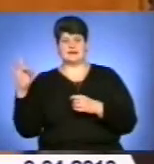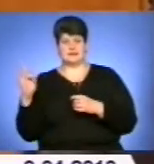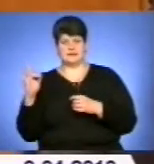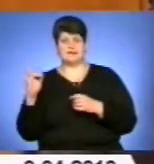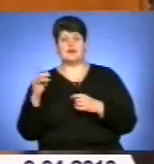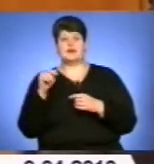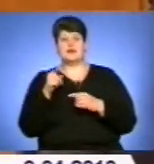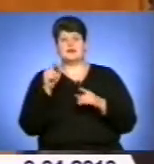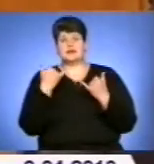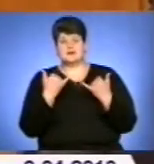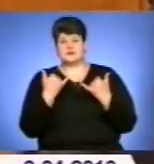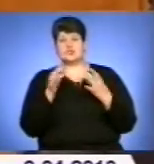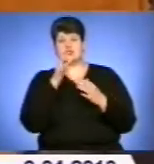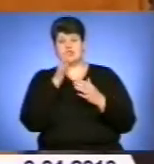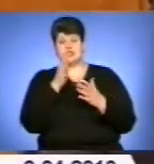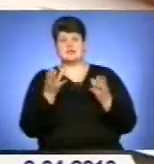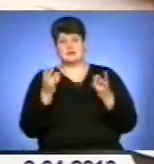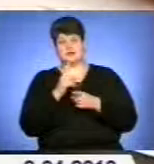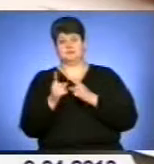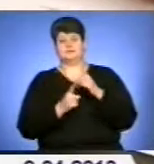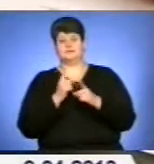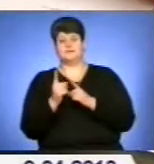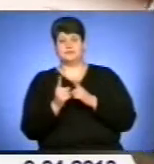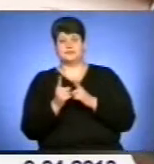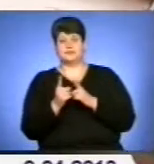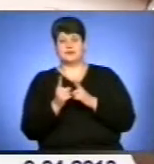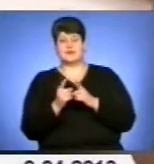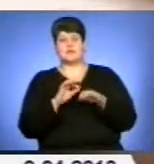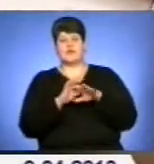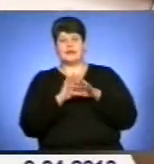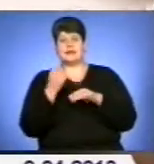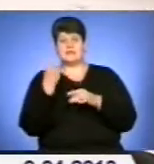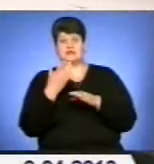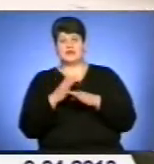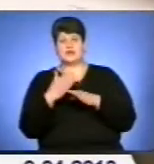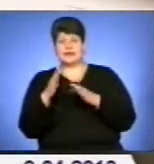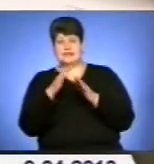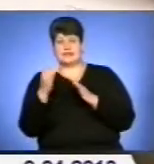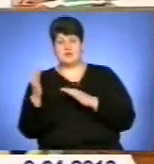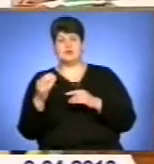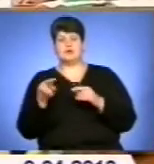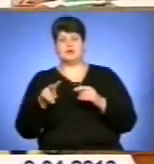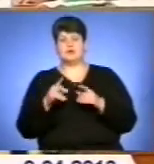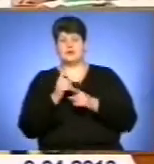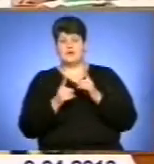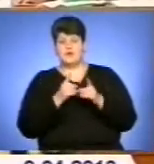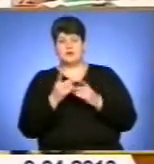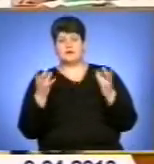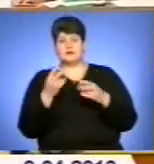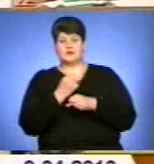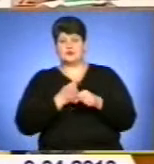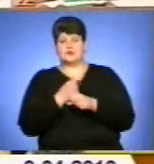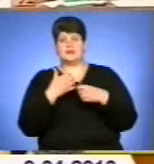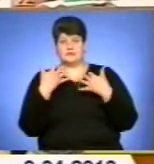а відтак назрів час їх реформації. Задля проведення першого етапу адміністративно-територіальної реформи вже розробили